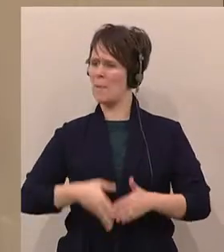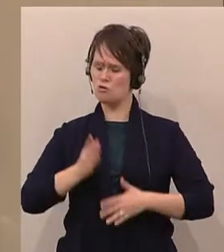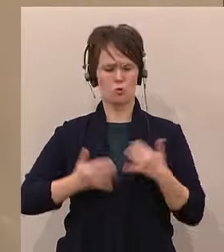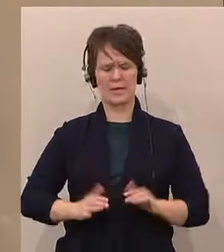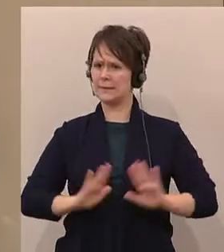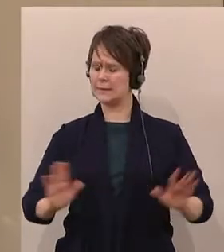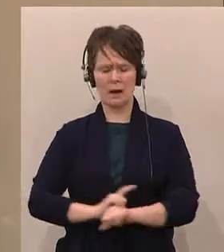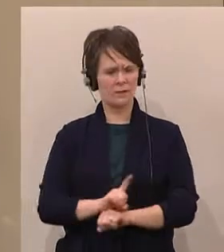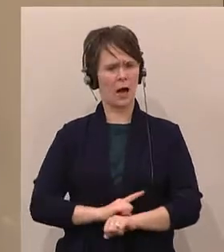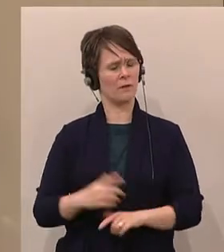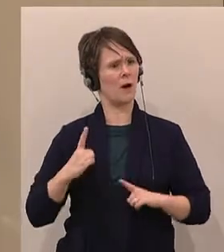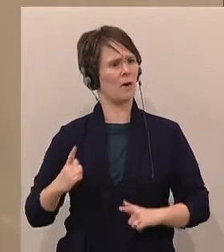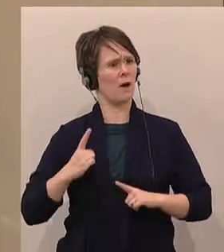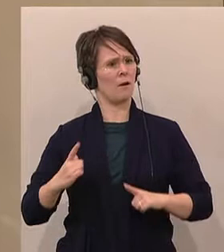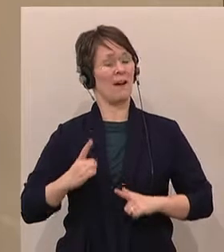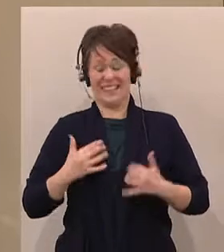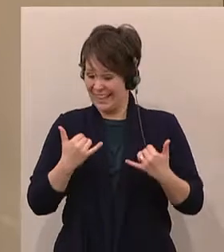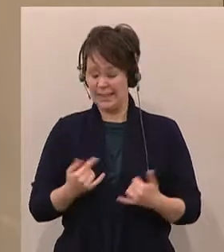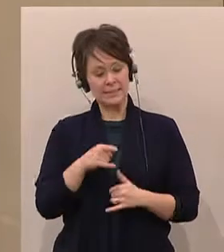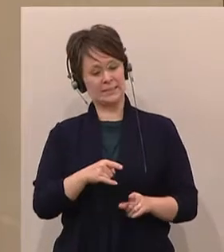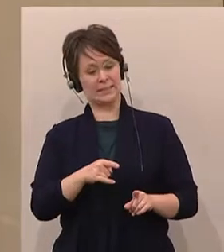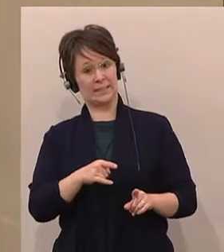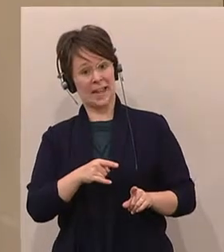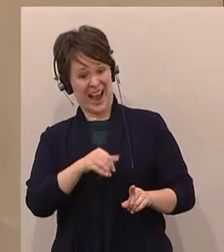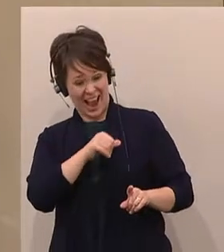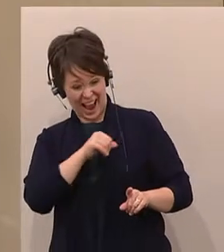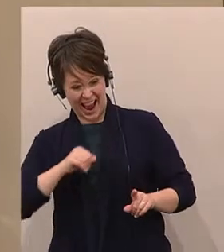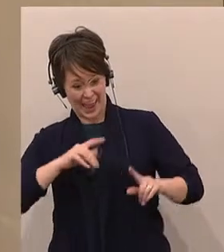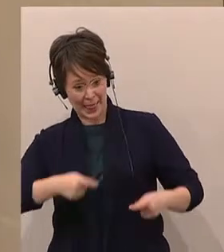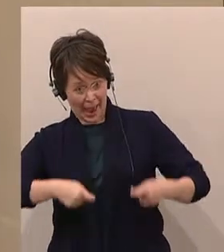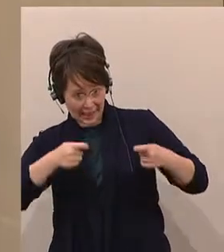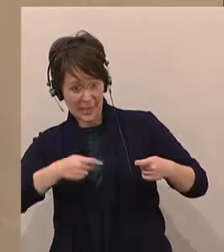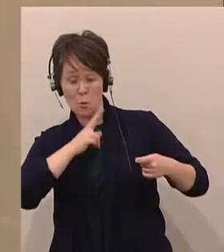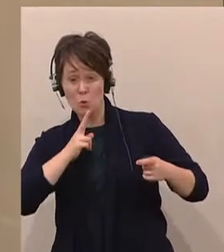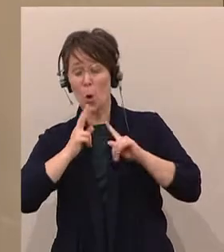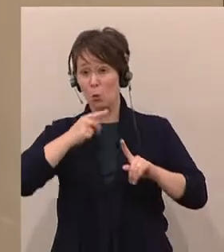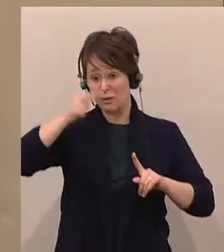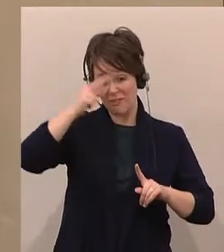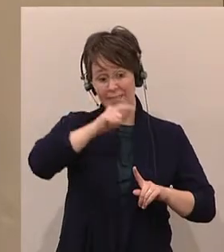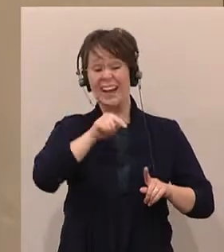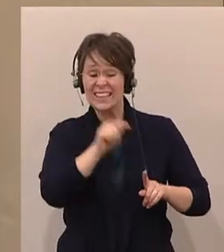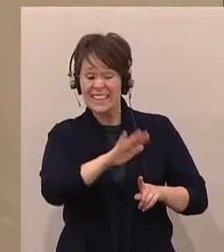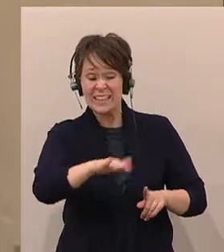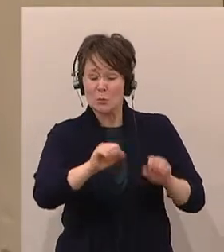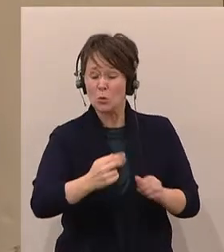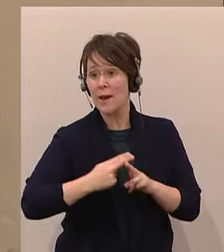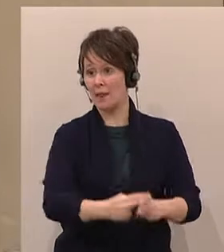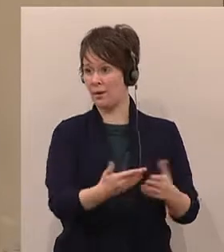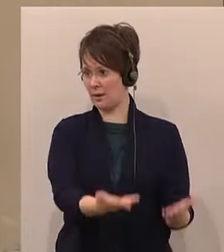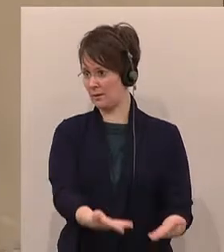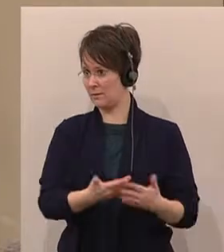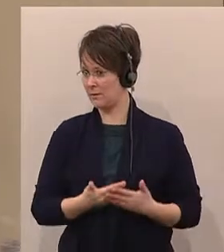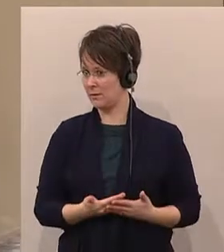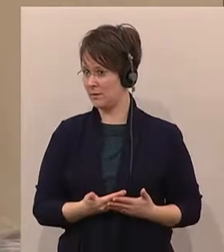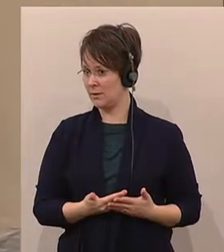verstrichen. Wir müssen alleinerziehenden Müttern, alleinerziehenden Vätern und vor allem den Kindern helfen. Und wir